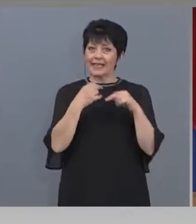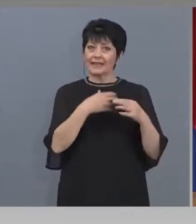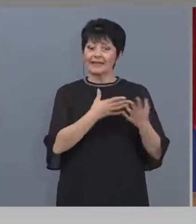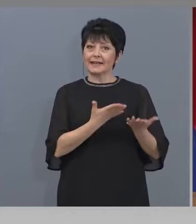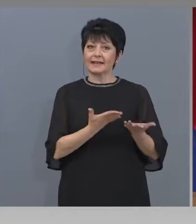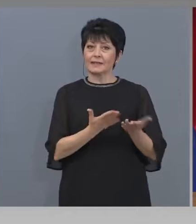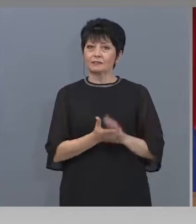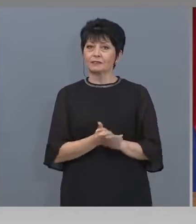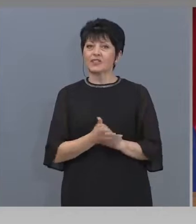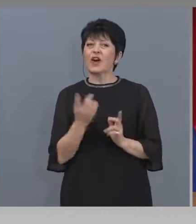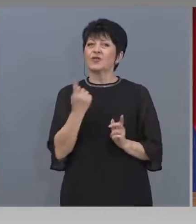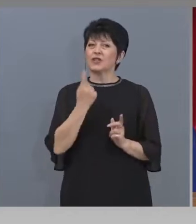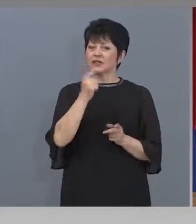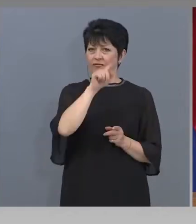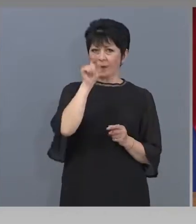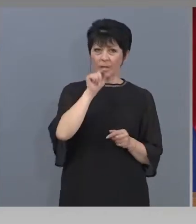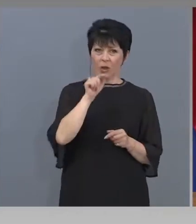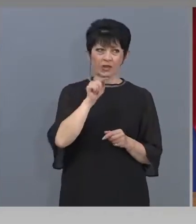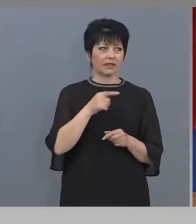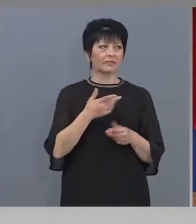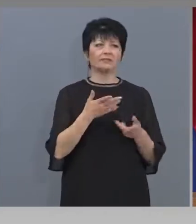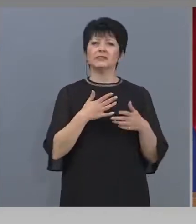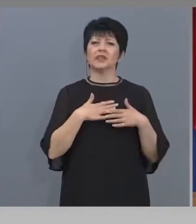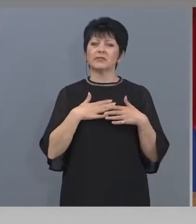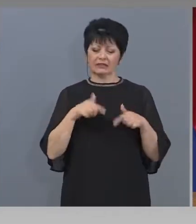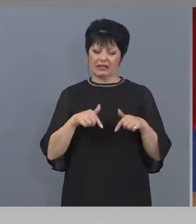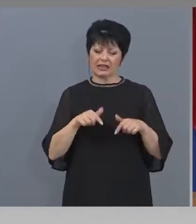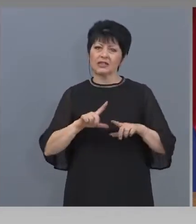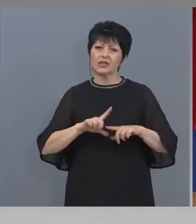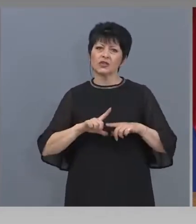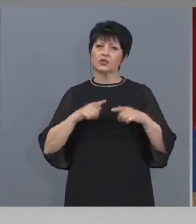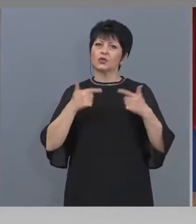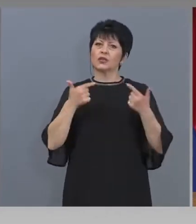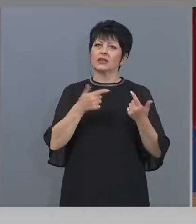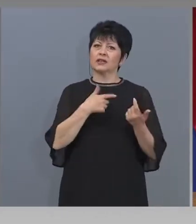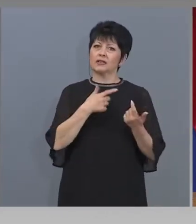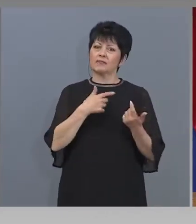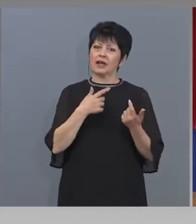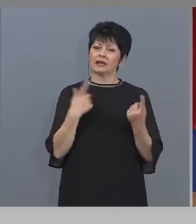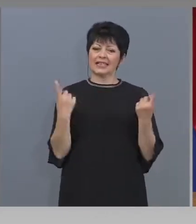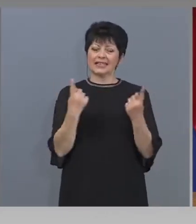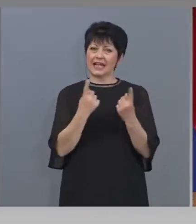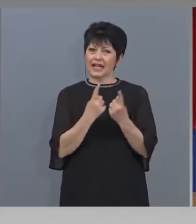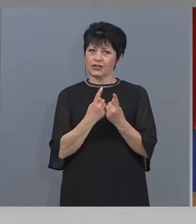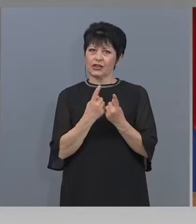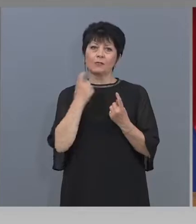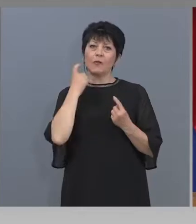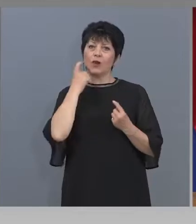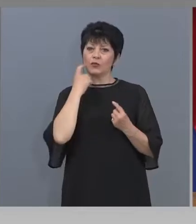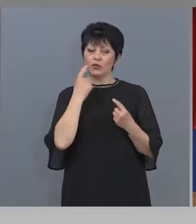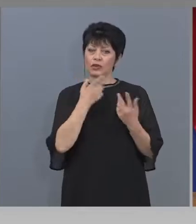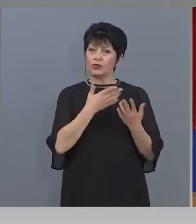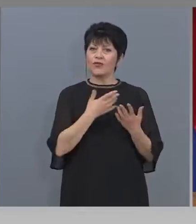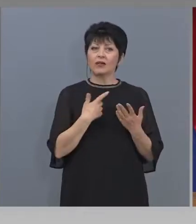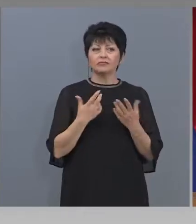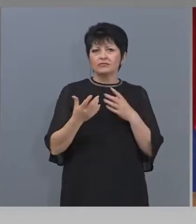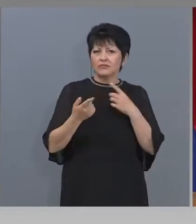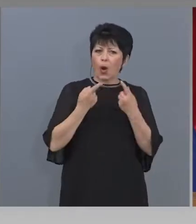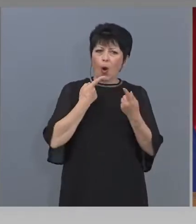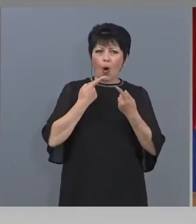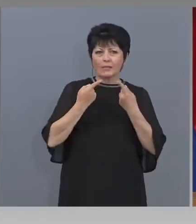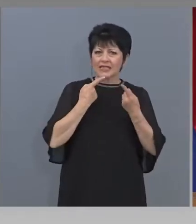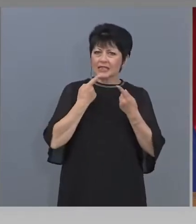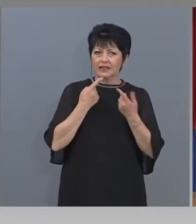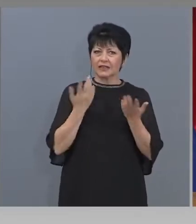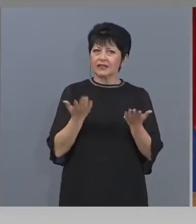И още един въпрос, ако позволите, имахте тази сутрин среща с премиера, обсъдихте ли проблема с